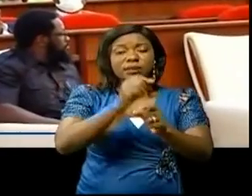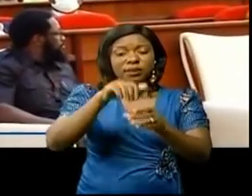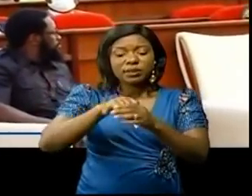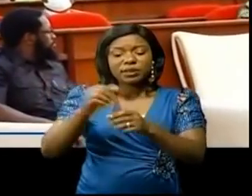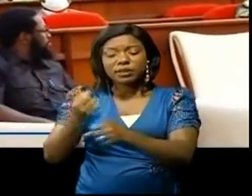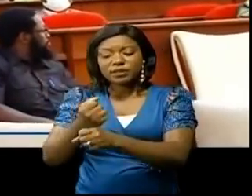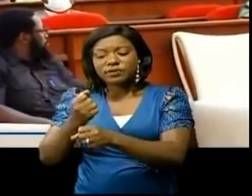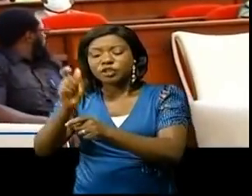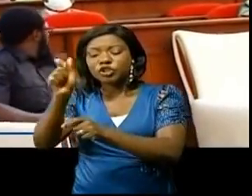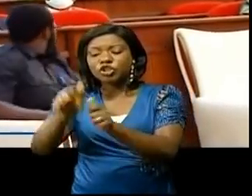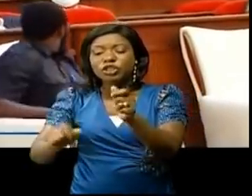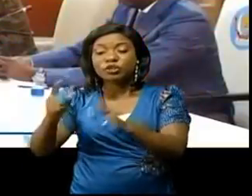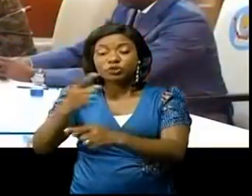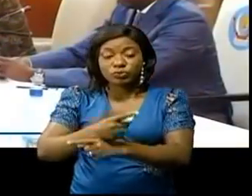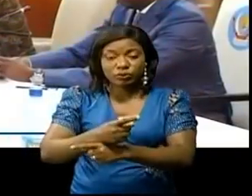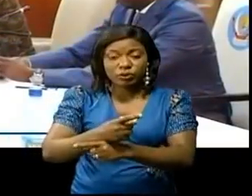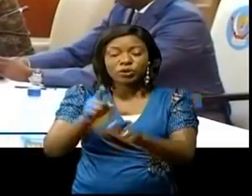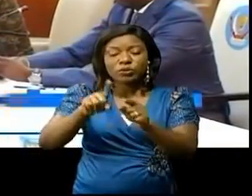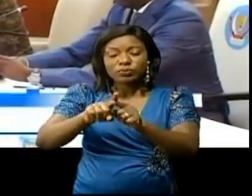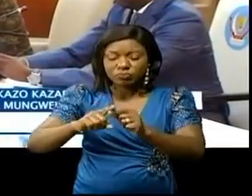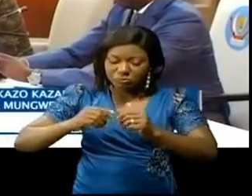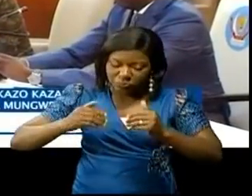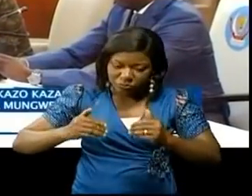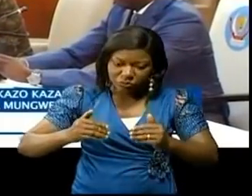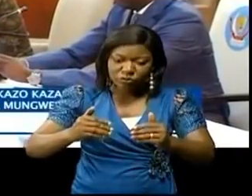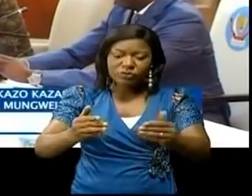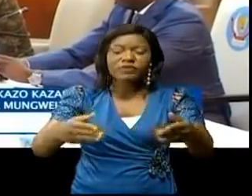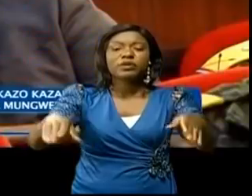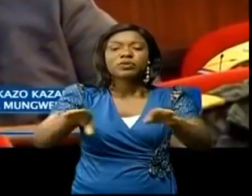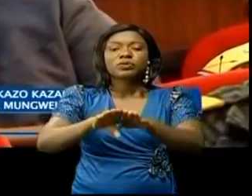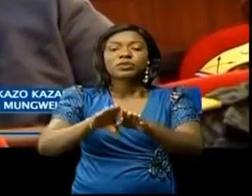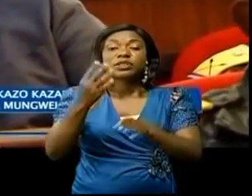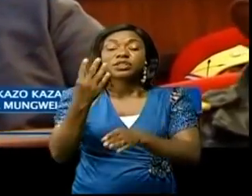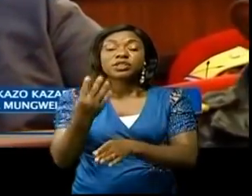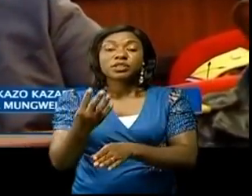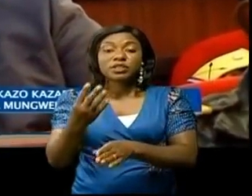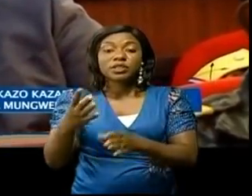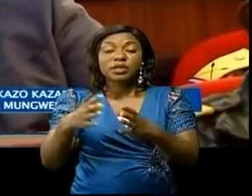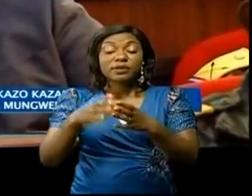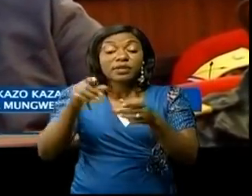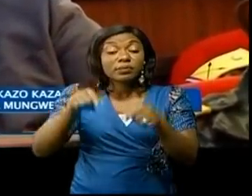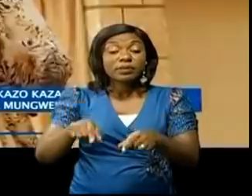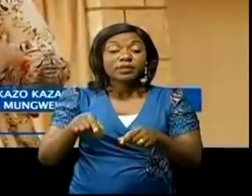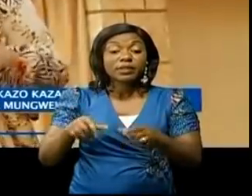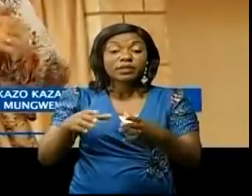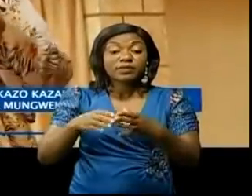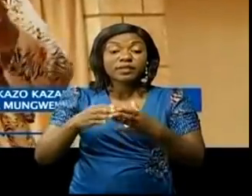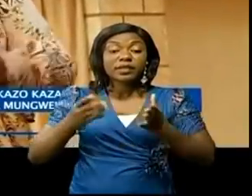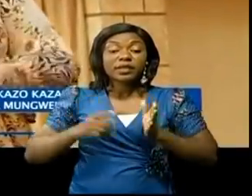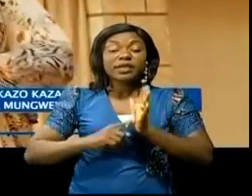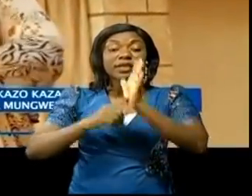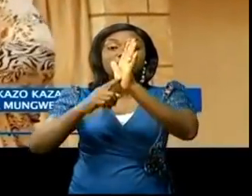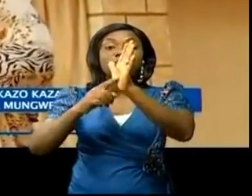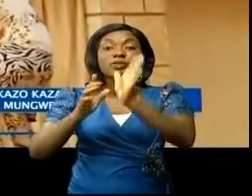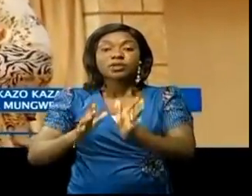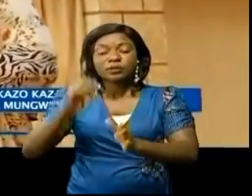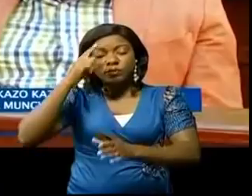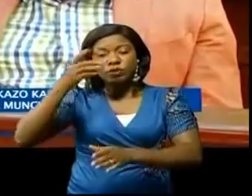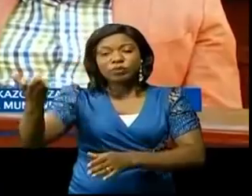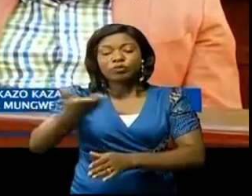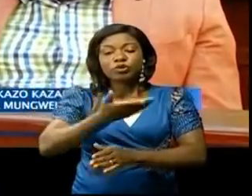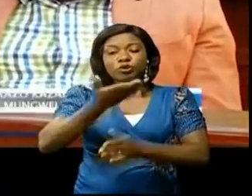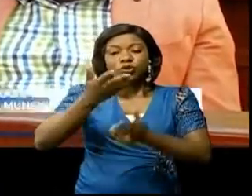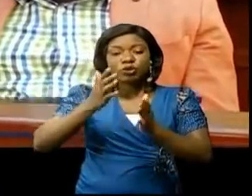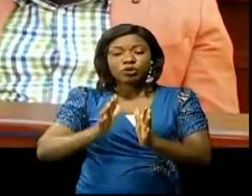au quotidien. La session va se poursuivre et s'est clôturée ce jeudi, avec cette fois les exposés des services du protocole d'État,